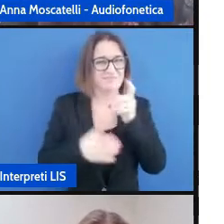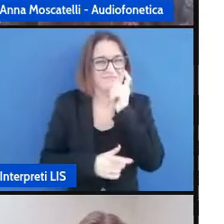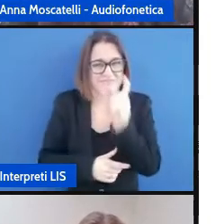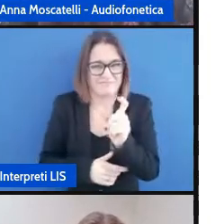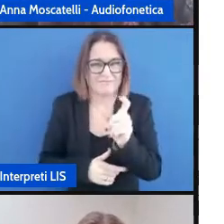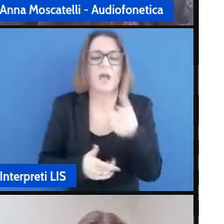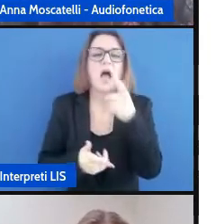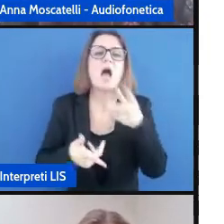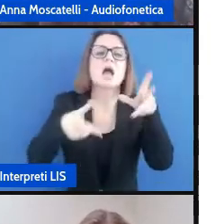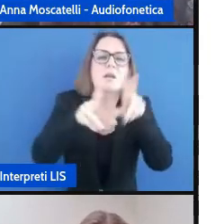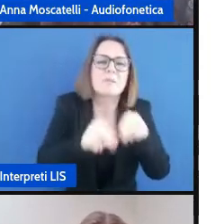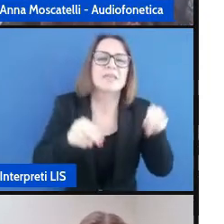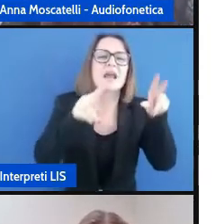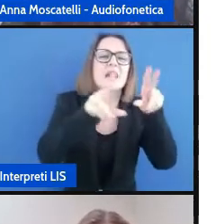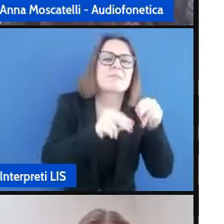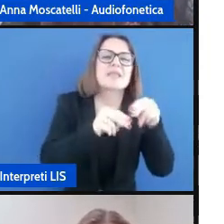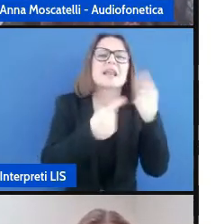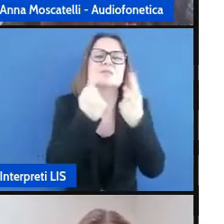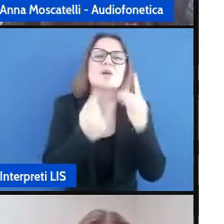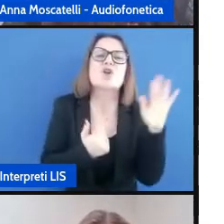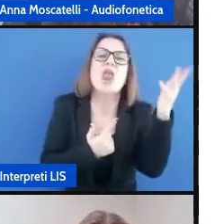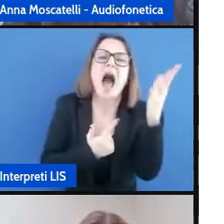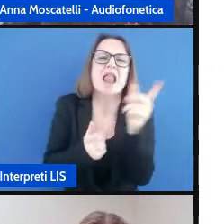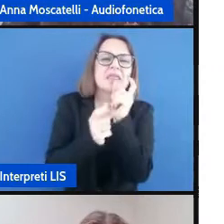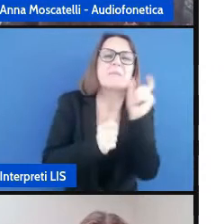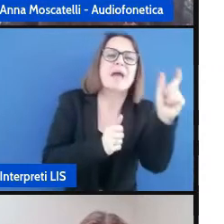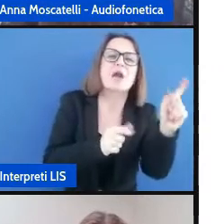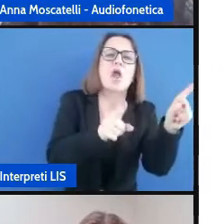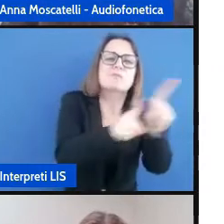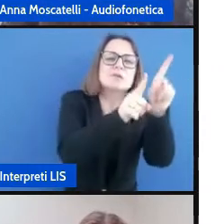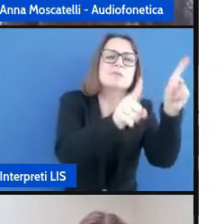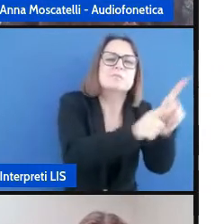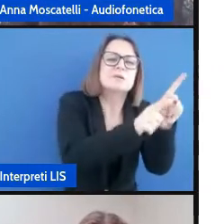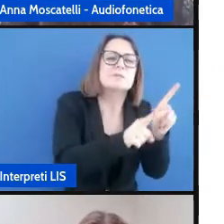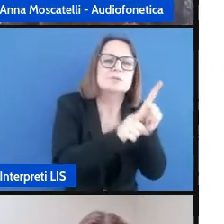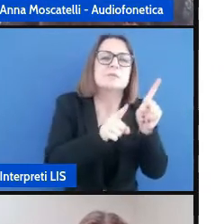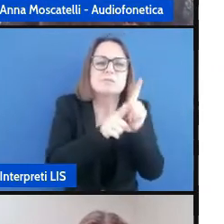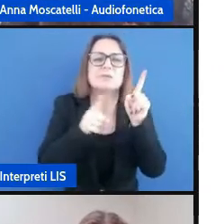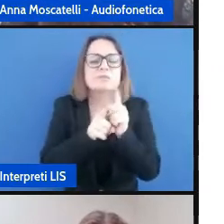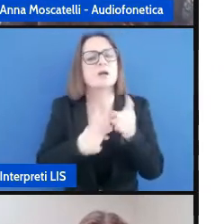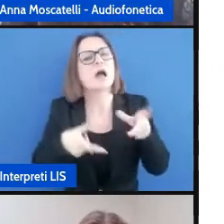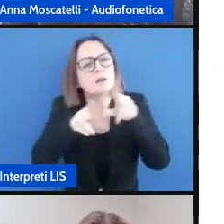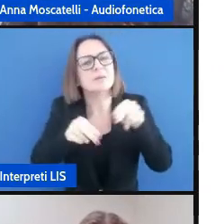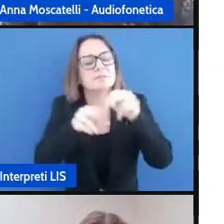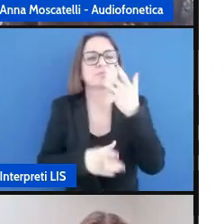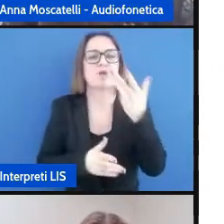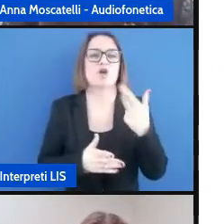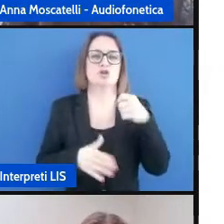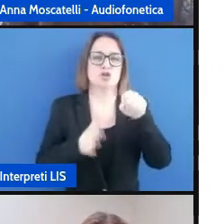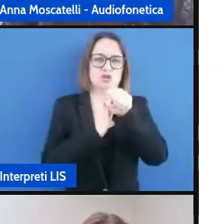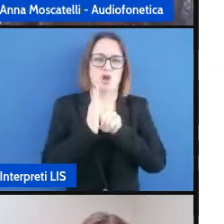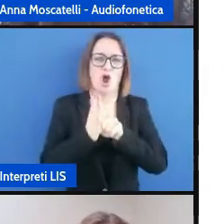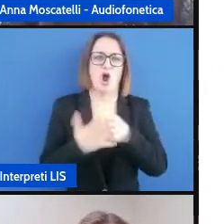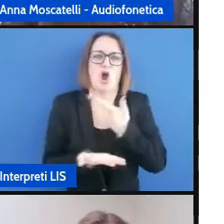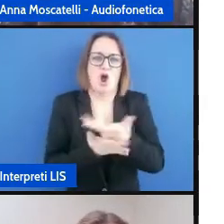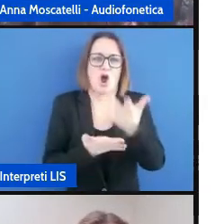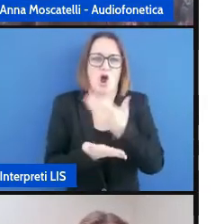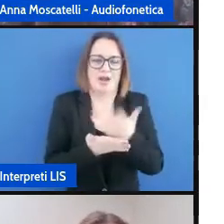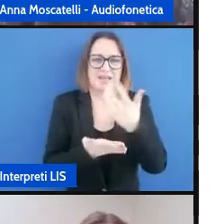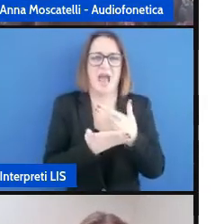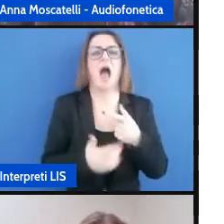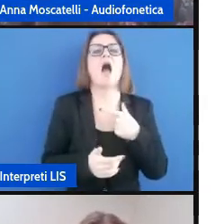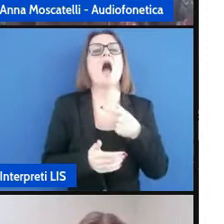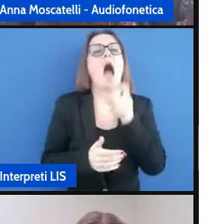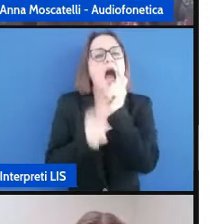stufiamoci di utilizzare determinati lessici presentati per esempio in storia anche inserendoli in frase in italiano